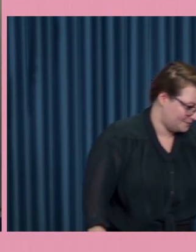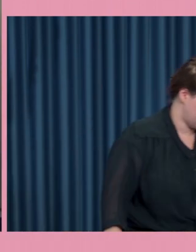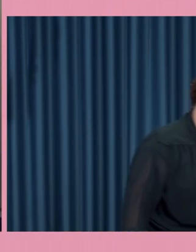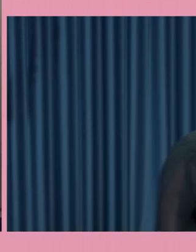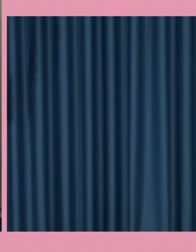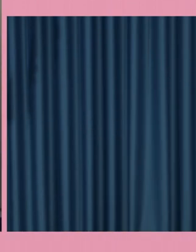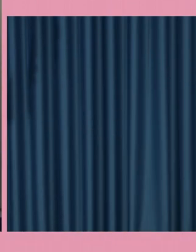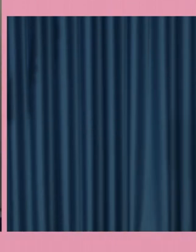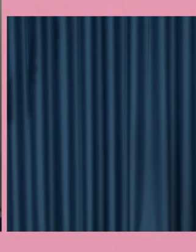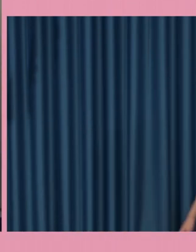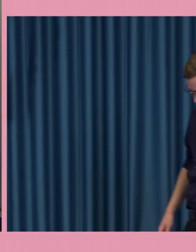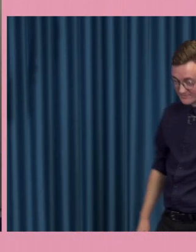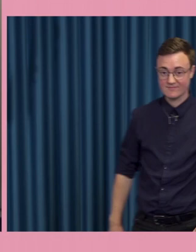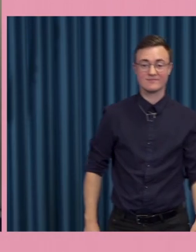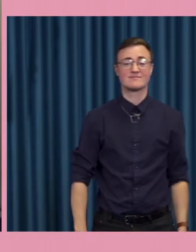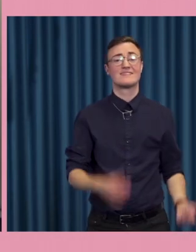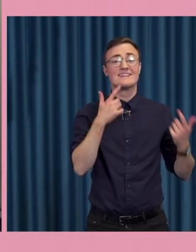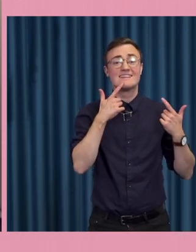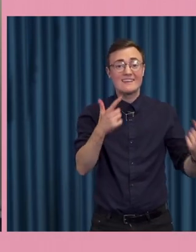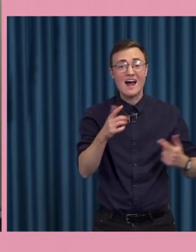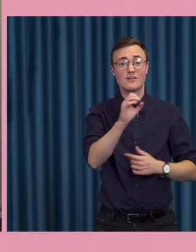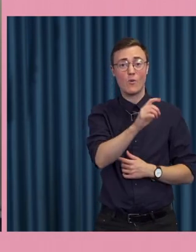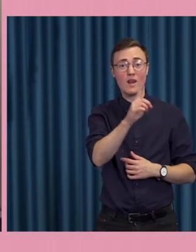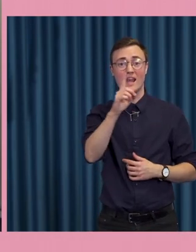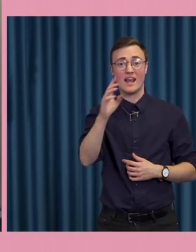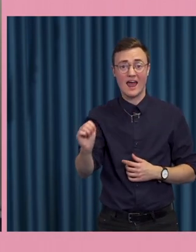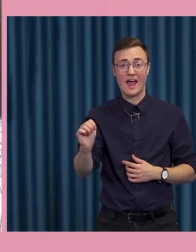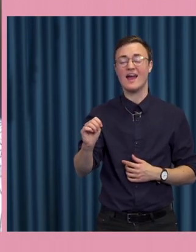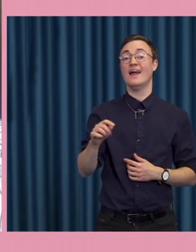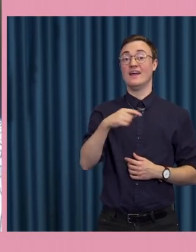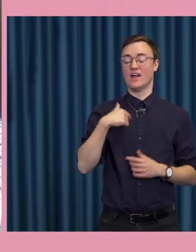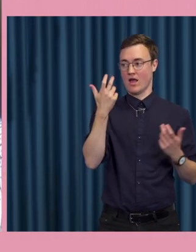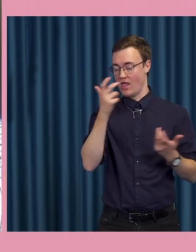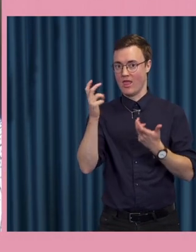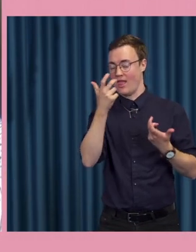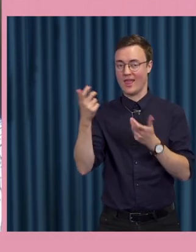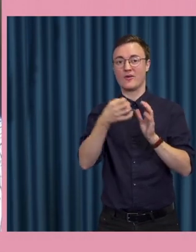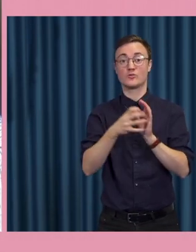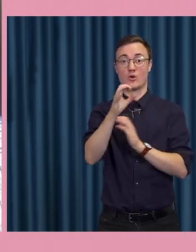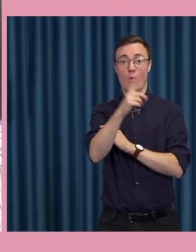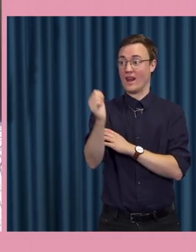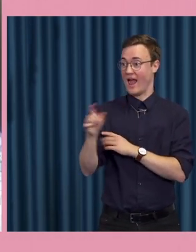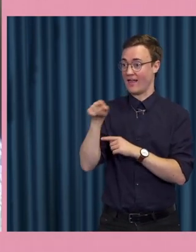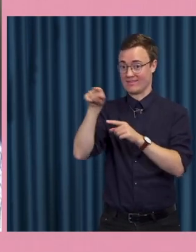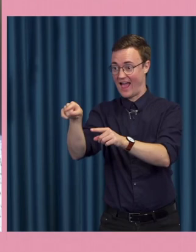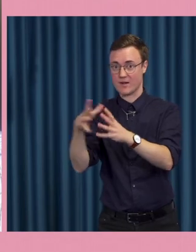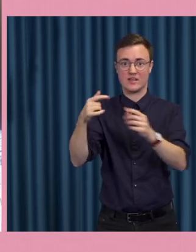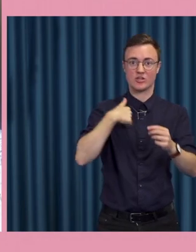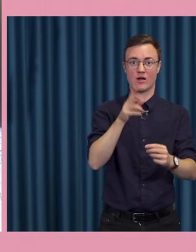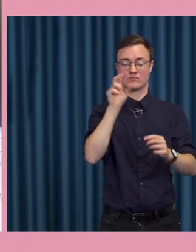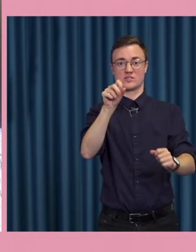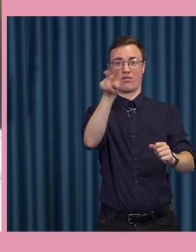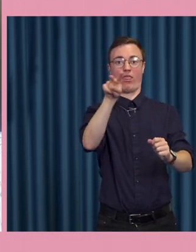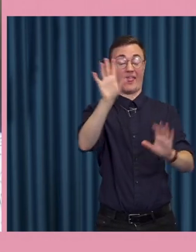Tack så hemskt mycket Olle det sneglar jag här nu för er som hittar framför så är det som att jag har Olle på skärm där men jag har er här så det är lite